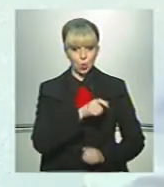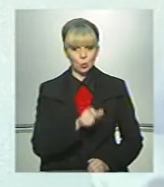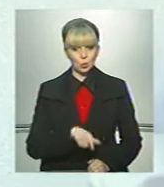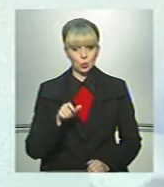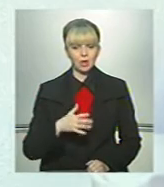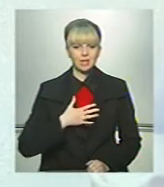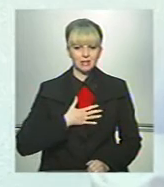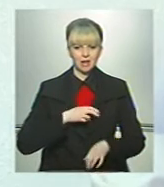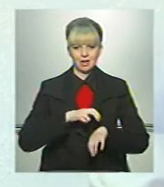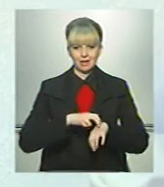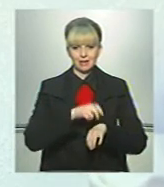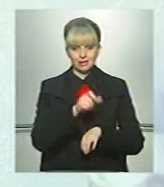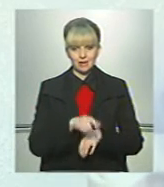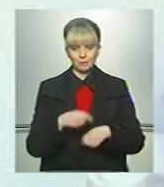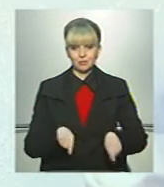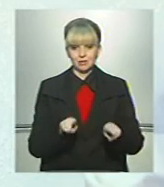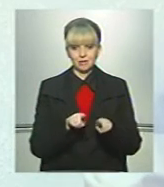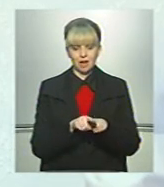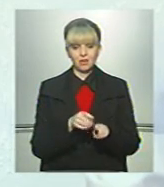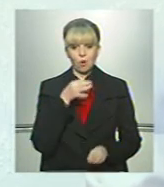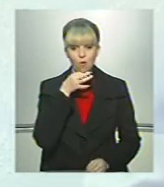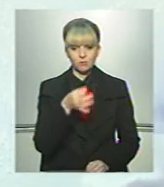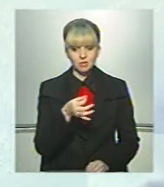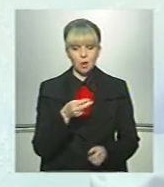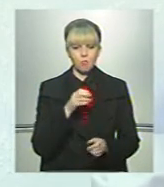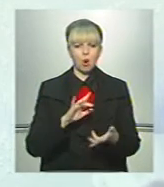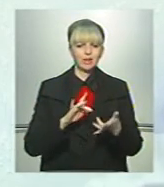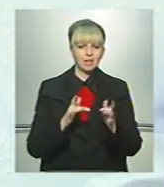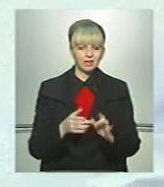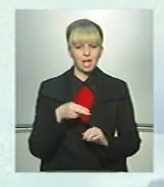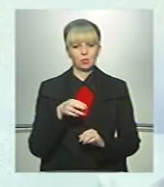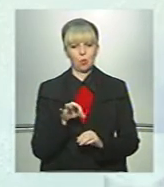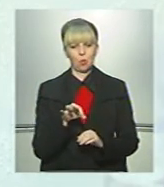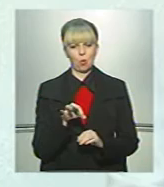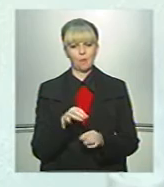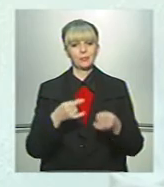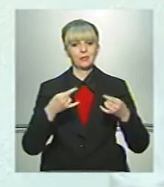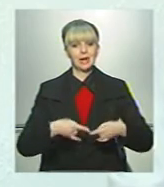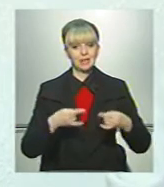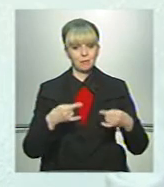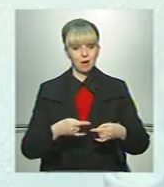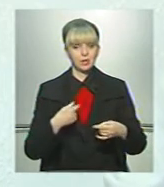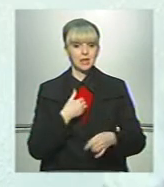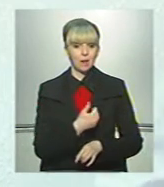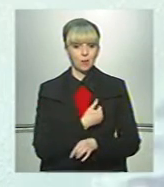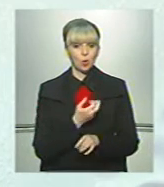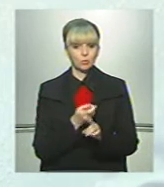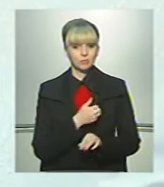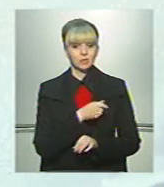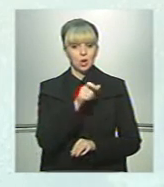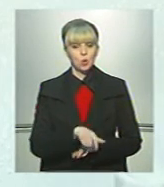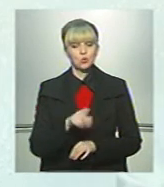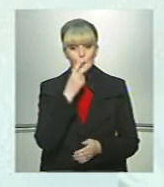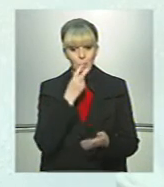на наших лікарів таке, висолювати по інтернету, по телебаченню. Я би хотіла, щоб ці люди, що